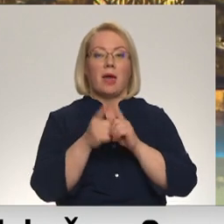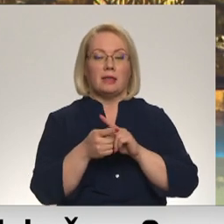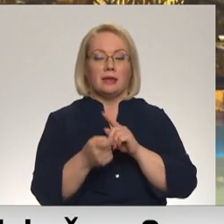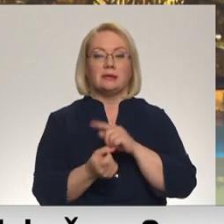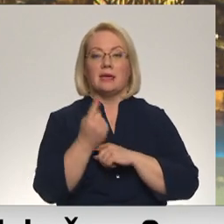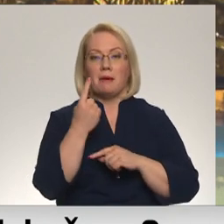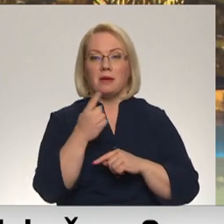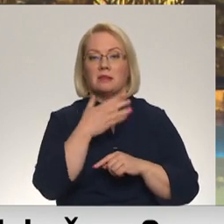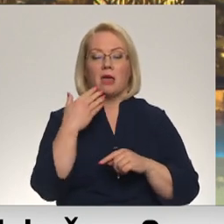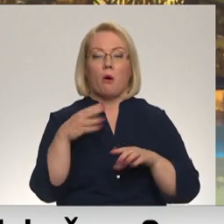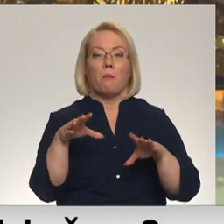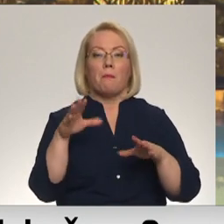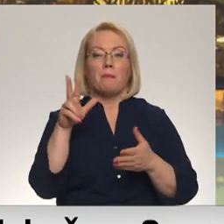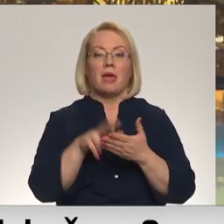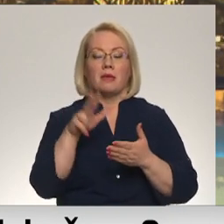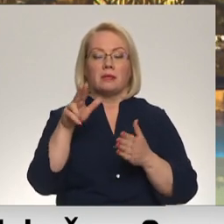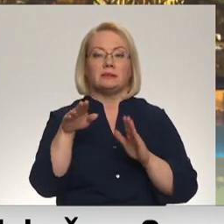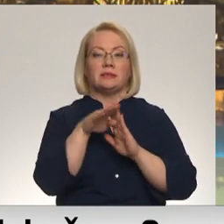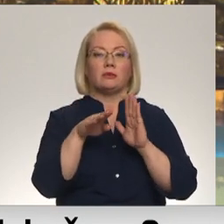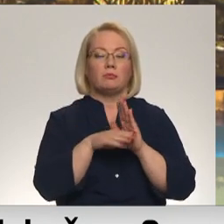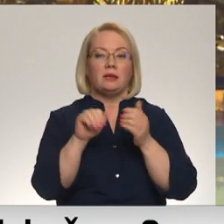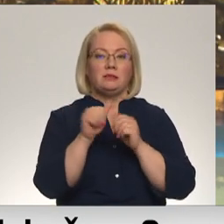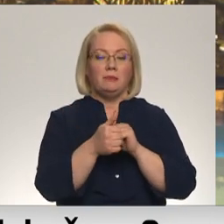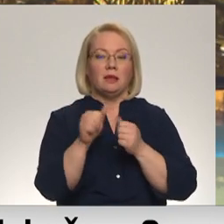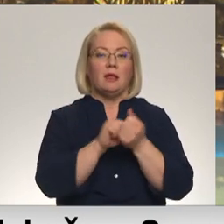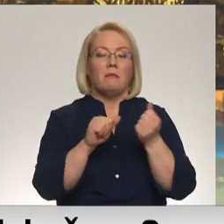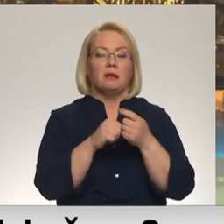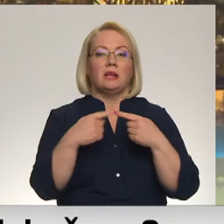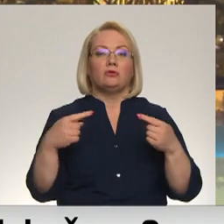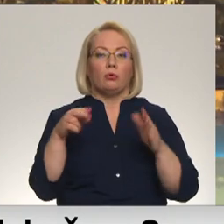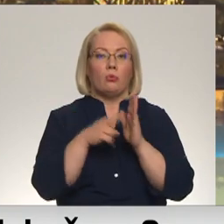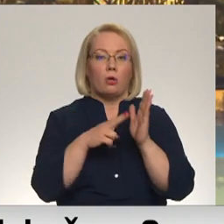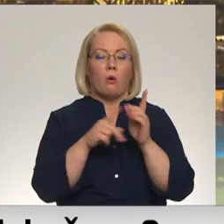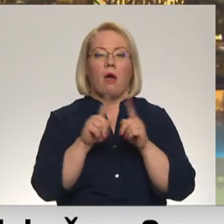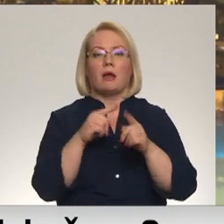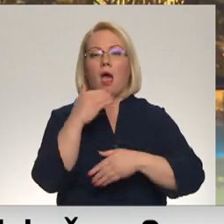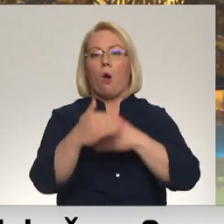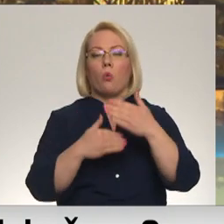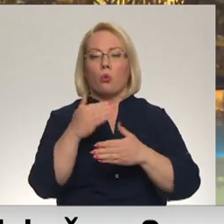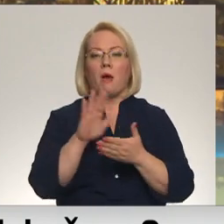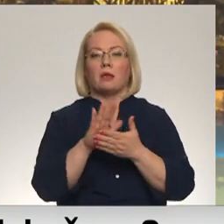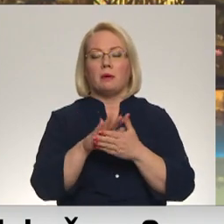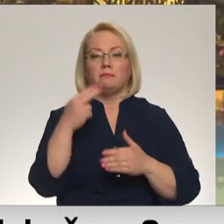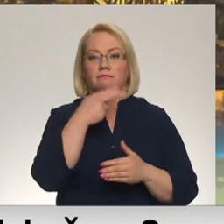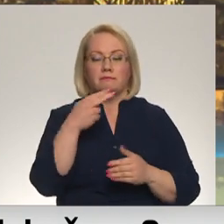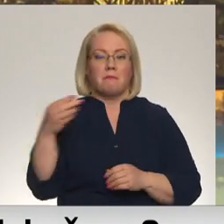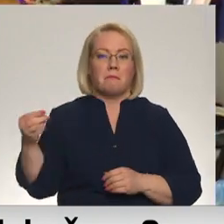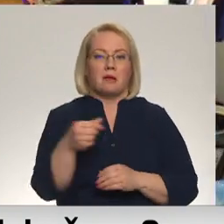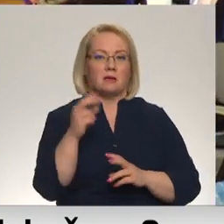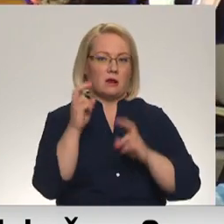tam ir nepieņemtās likuma izmaiņas dabas resursu nodoklī, kas paredzēja kā arī par tekstilu atkritumu apsaimniekošanu maksāražotājs.